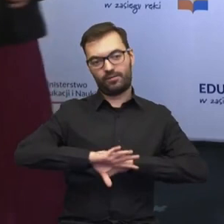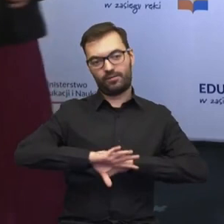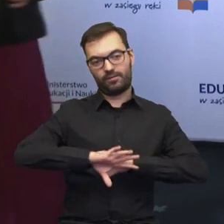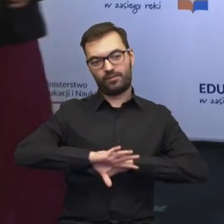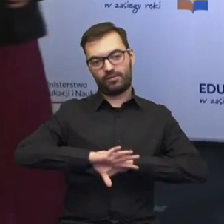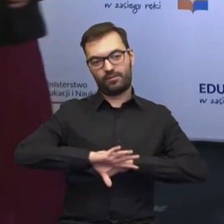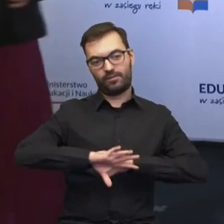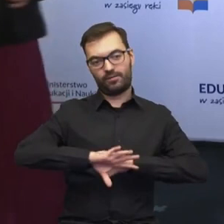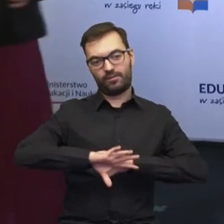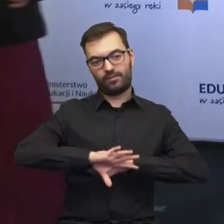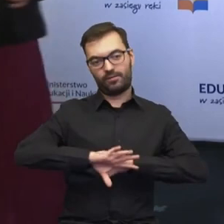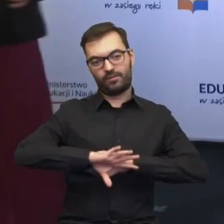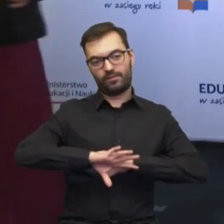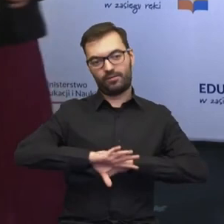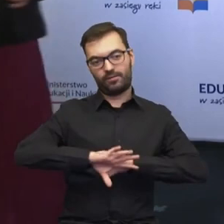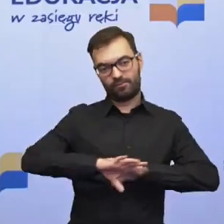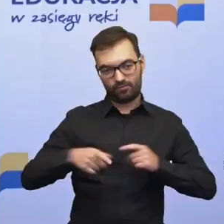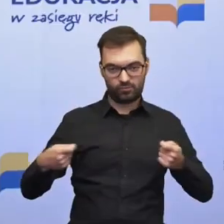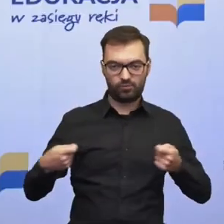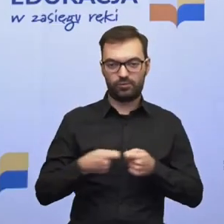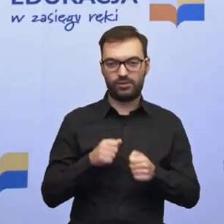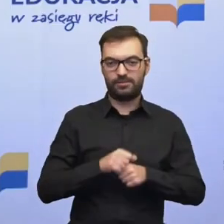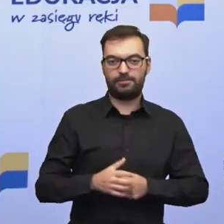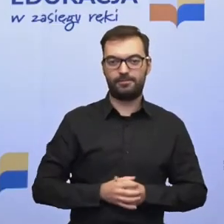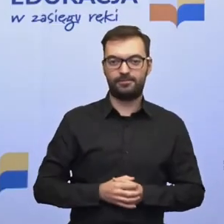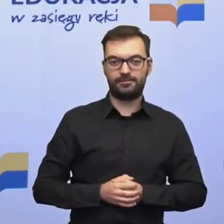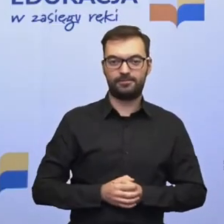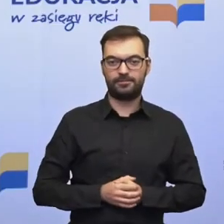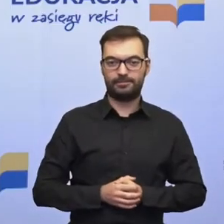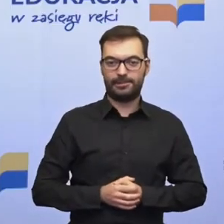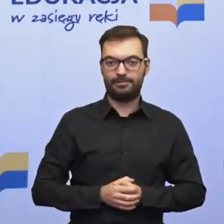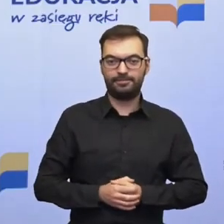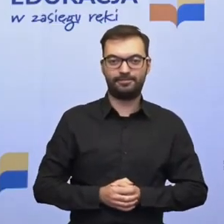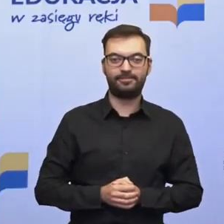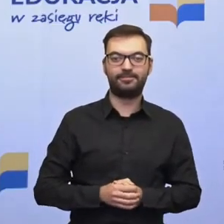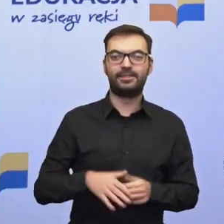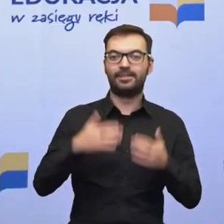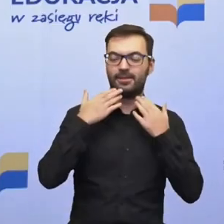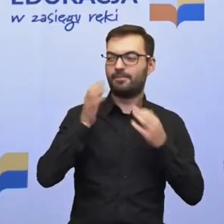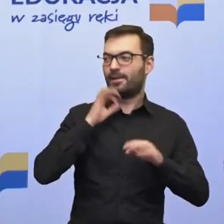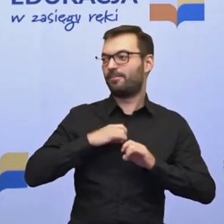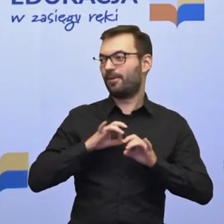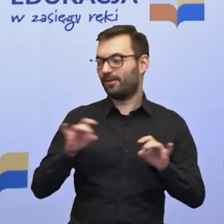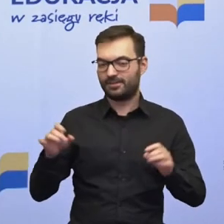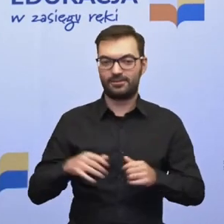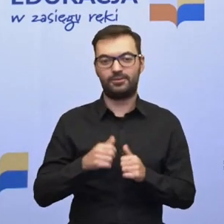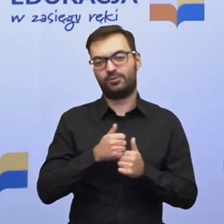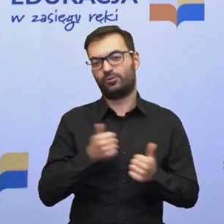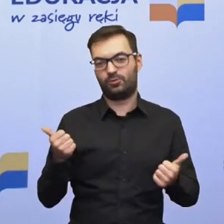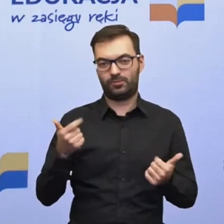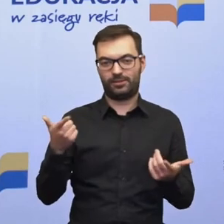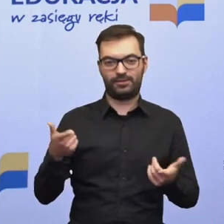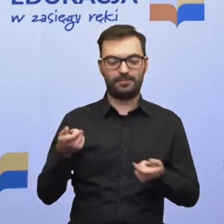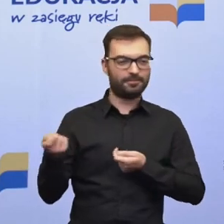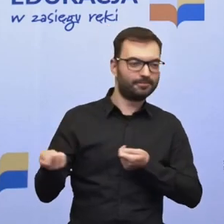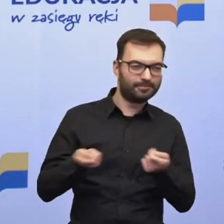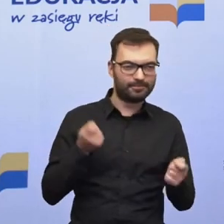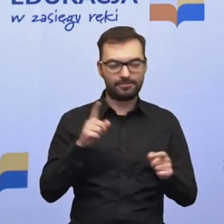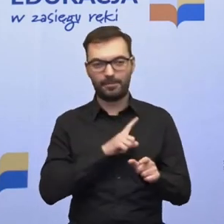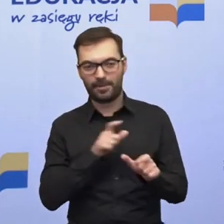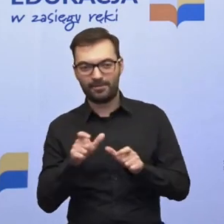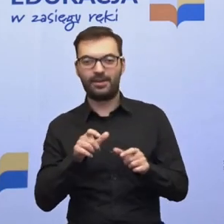publiczności bijącej brawo. Dziękuję pani profesor. Pani profesor świetnie tutaj moderowała i